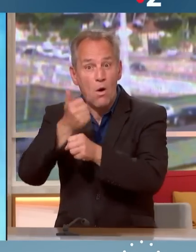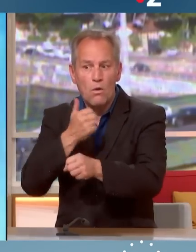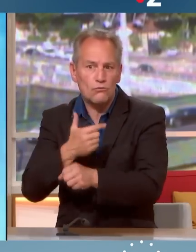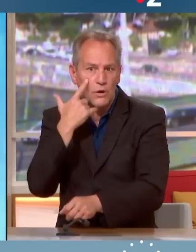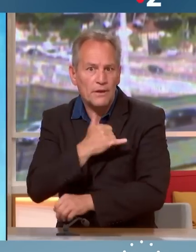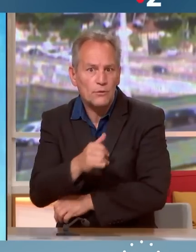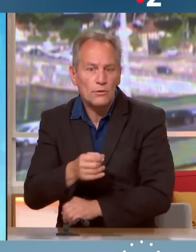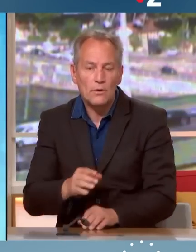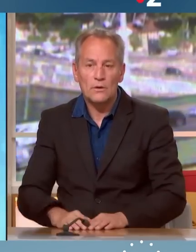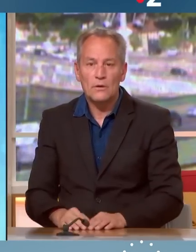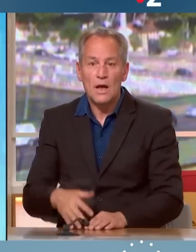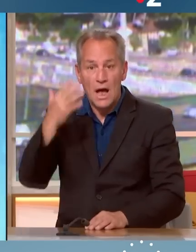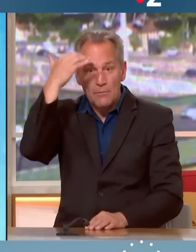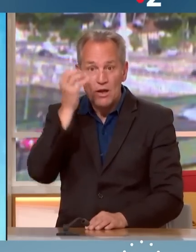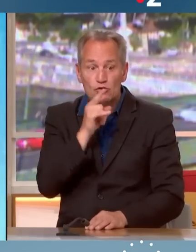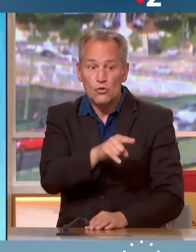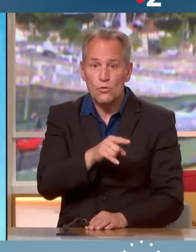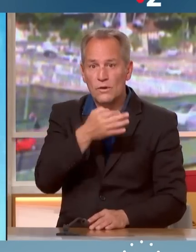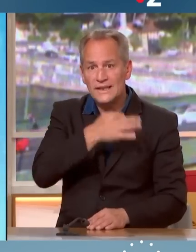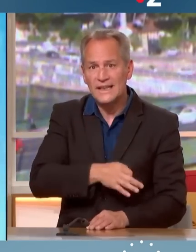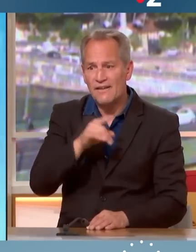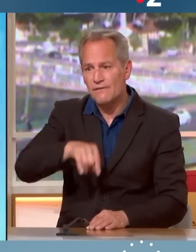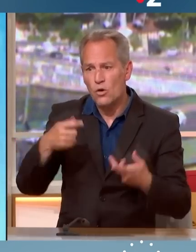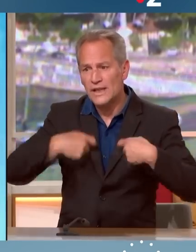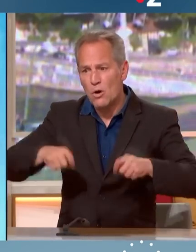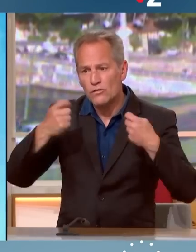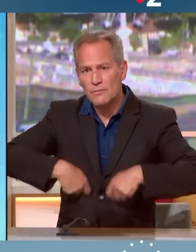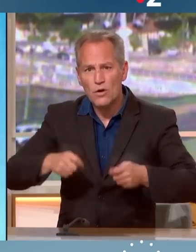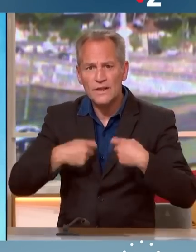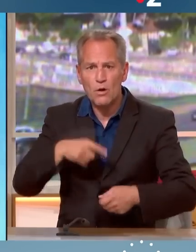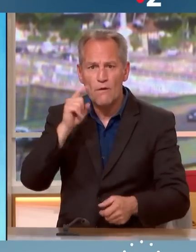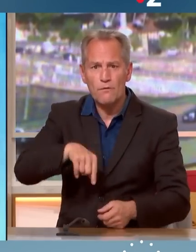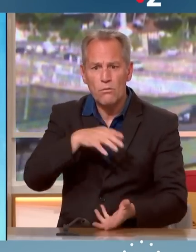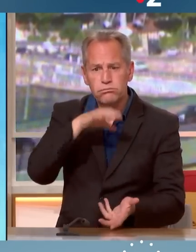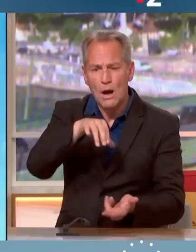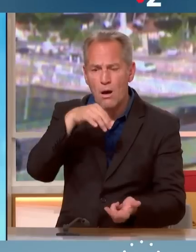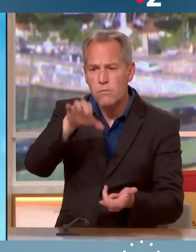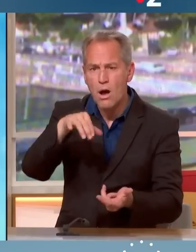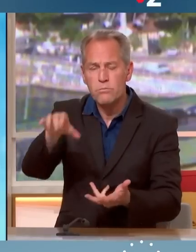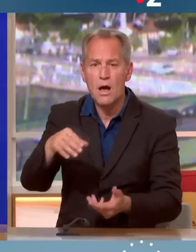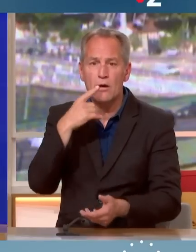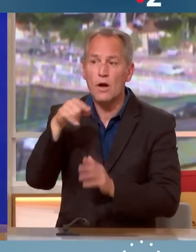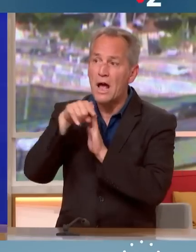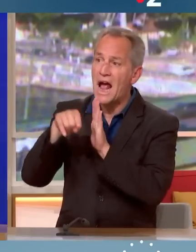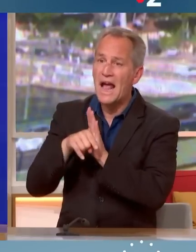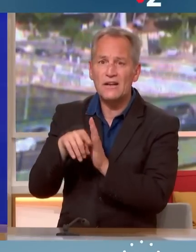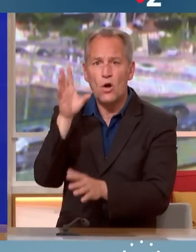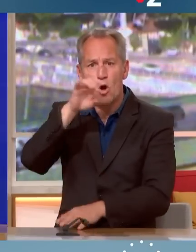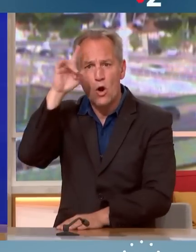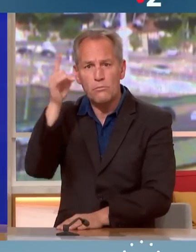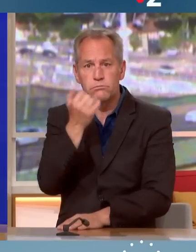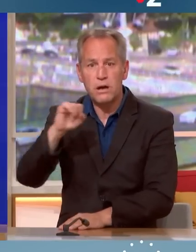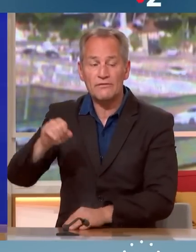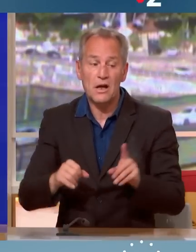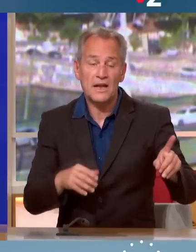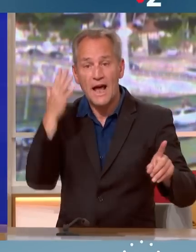parle de Jean-Luc Mélenchon, dit qu'il faut dépenser plus, il faut faire de l'investissement, il faut s'affranchir des règles européennes. Mélenchon, il nous dit plein de choses, mais il ne